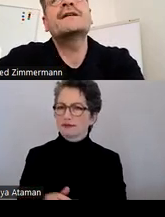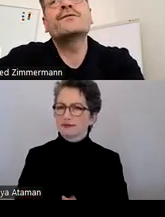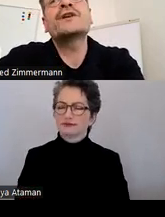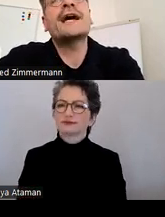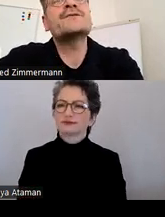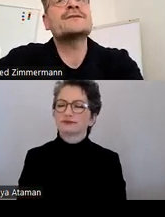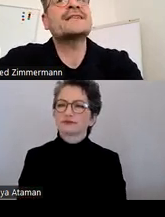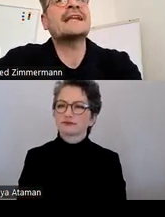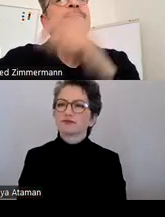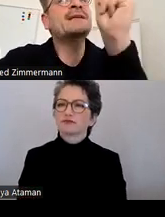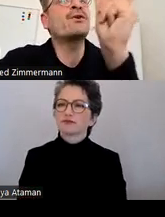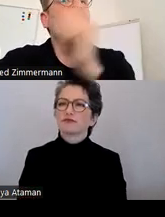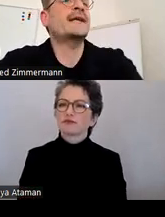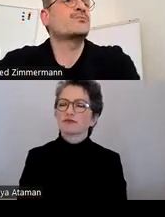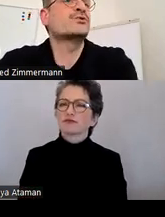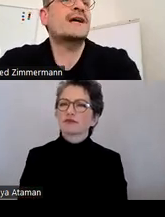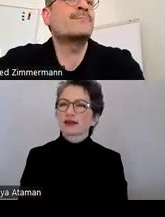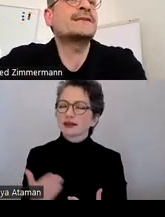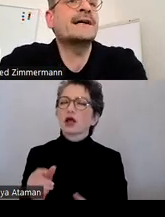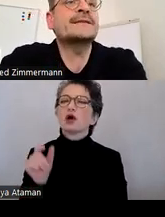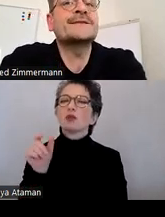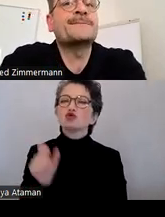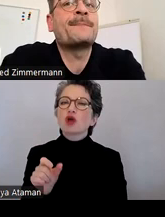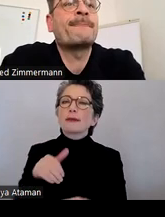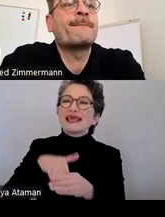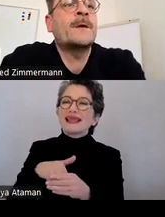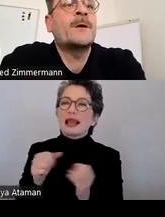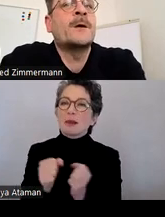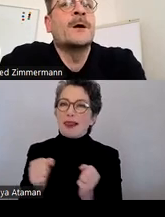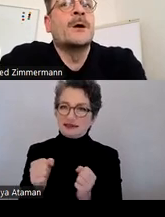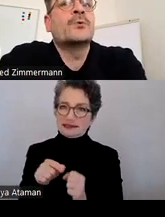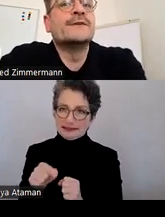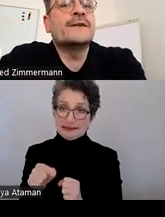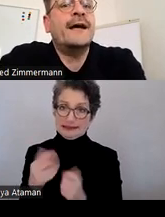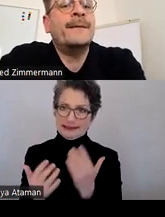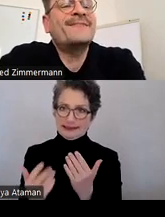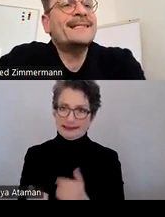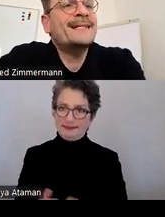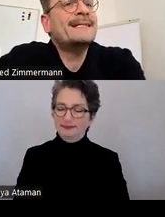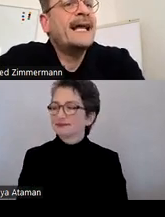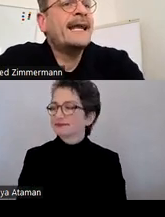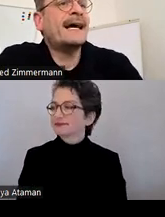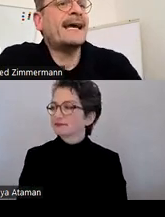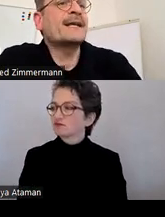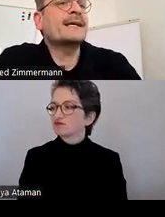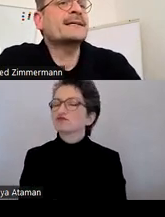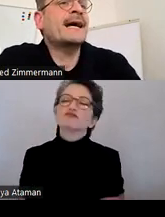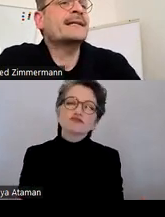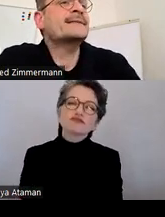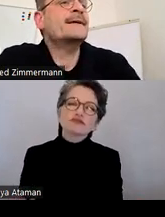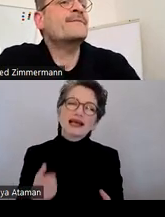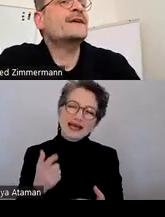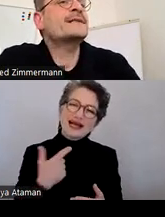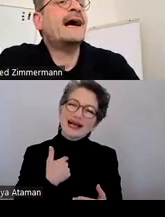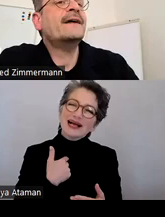Und hier wurden also jetzt sozusagen die Binnenräume eines Buchstaben betrachtet. Gut, das als ein kleiner Einblick in das